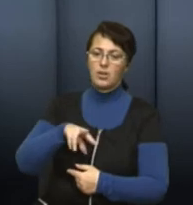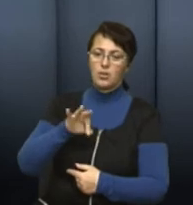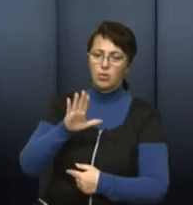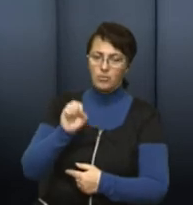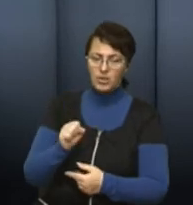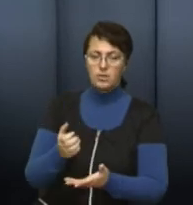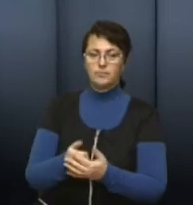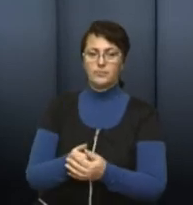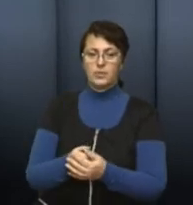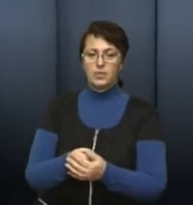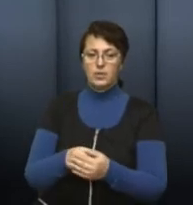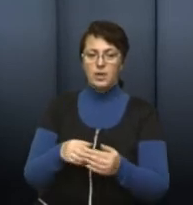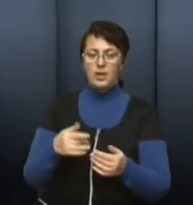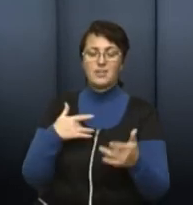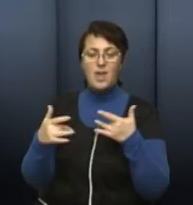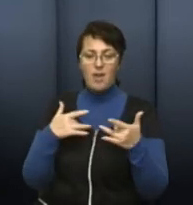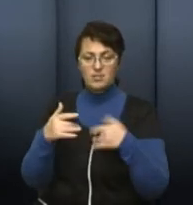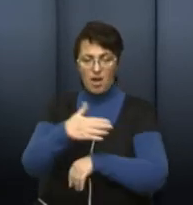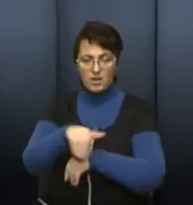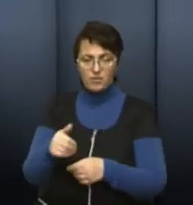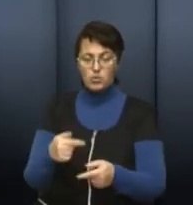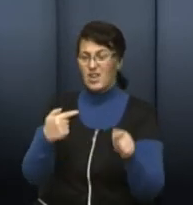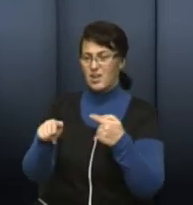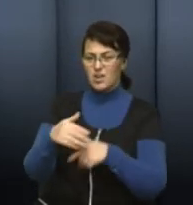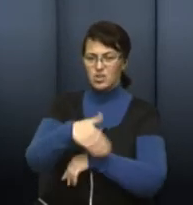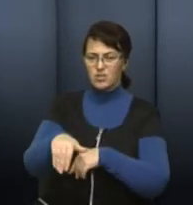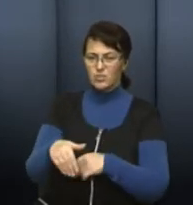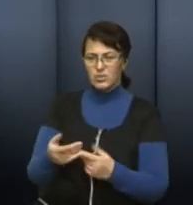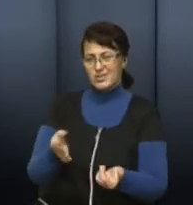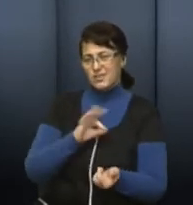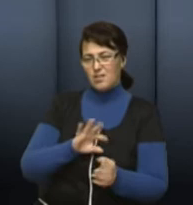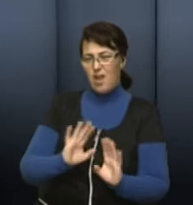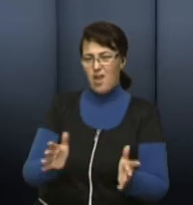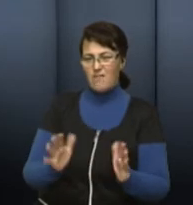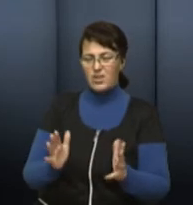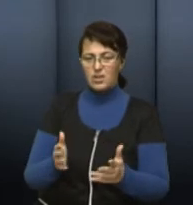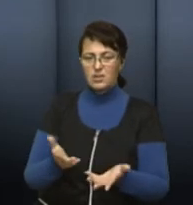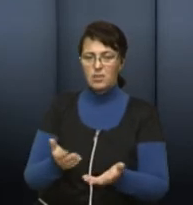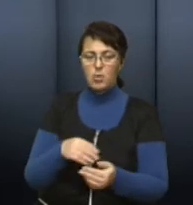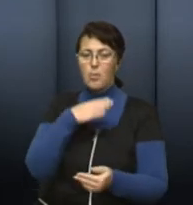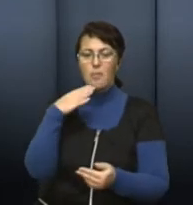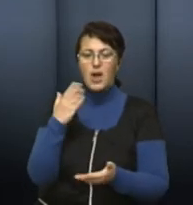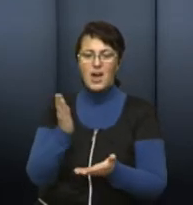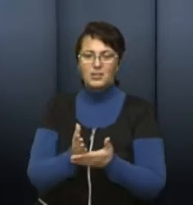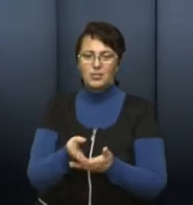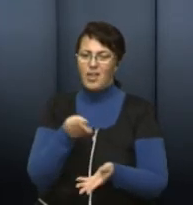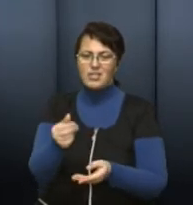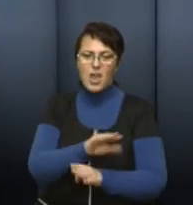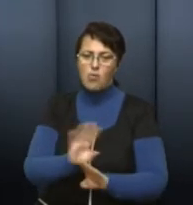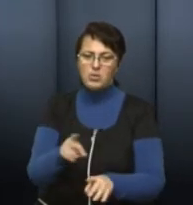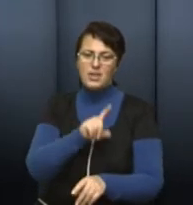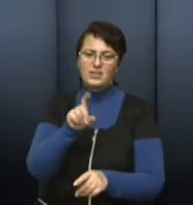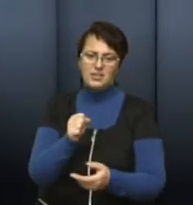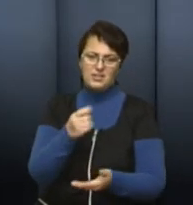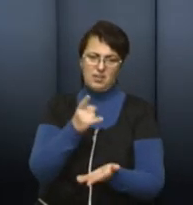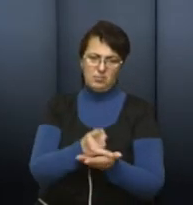це театральна. Інші, по суті, не є рентабельними, тому що на сьогоднішній день є досить велика неоплата за паркування. Є ще